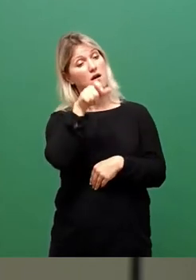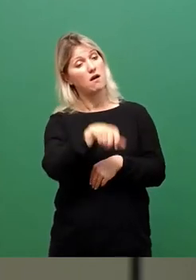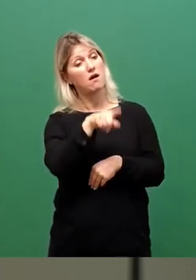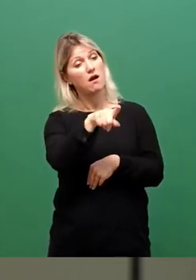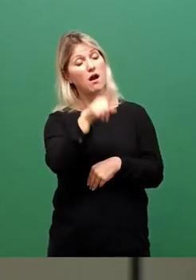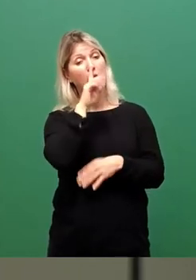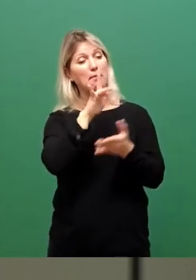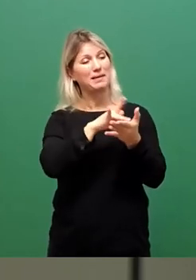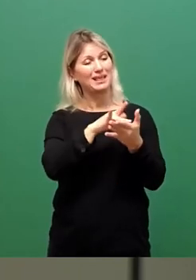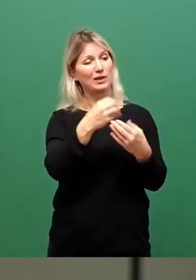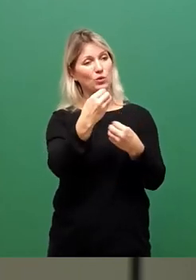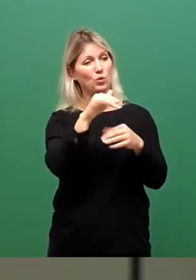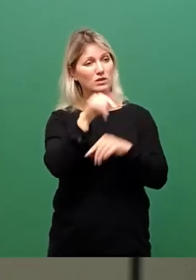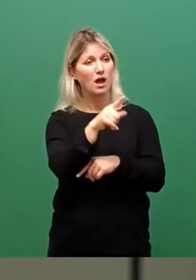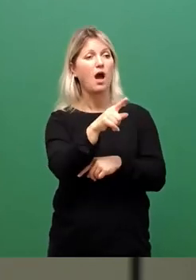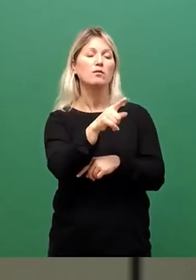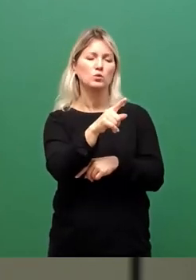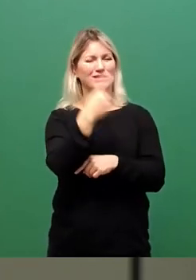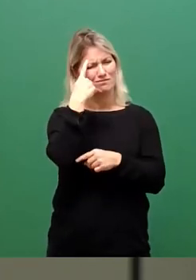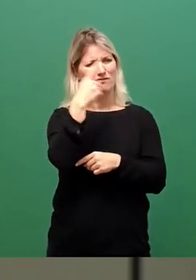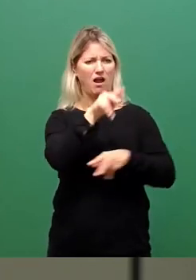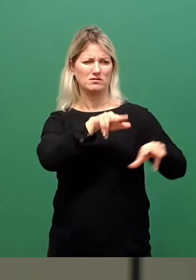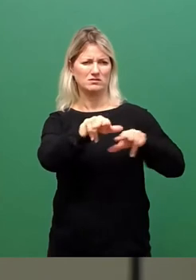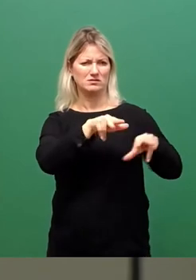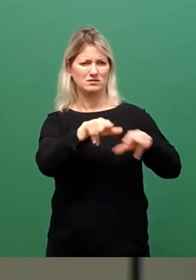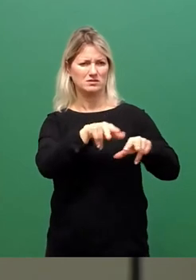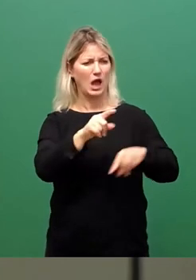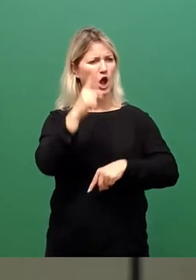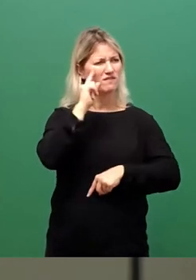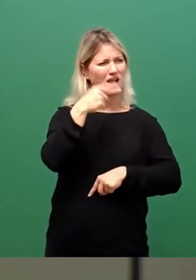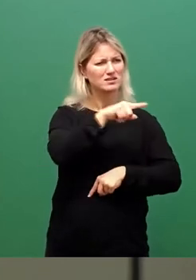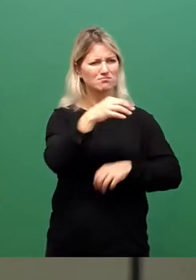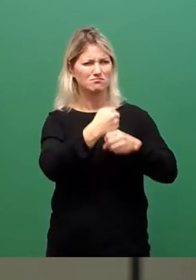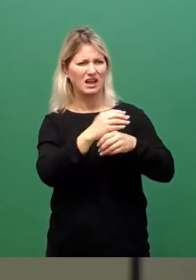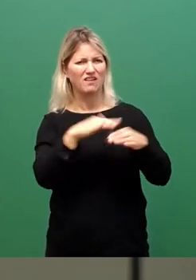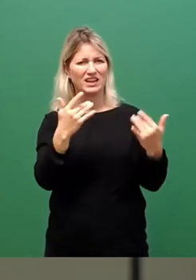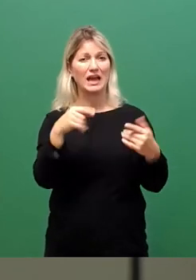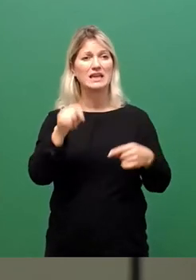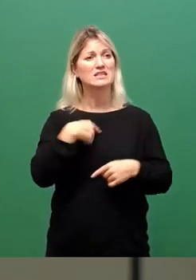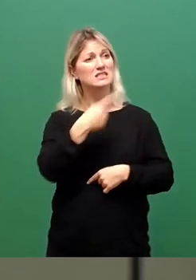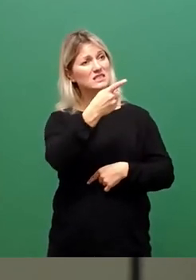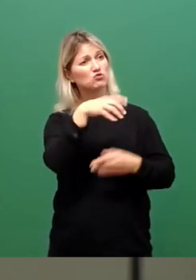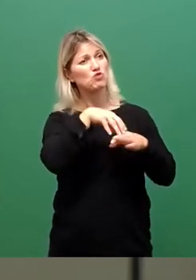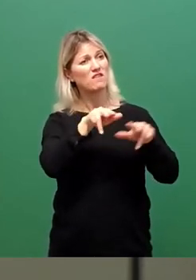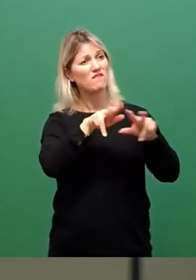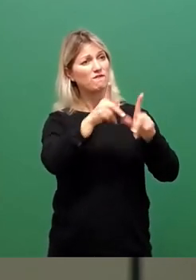es eigentlich am besten im Griff und im Blick, weiß ich nicht, warum wir jetzt zum Vorschlag der Stadtverwaltung abweichen sollten.